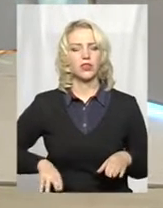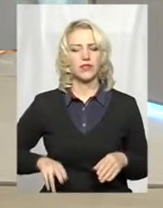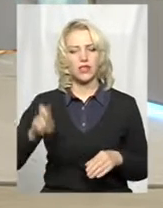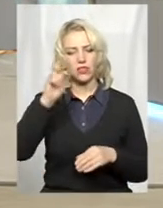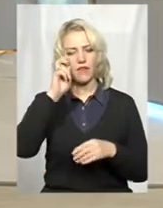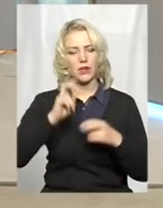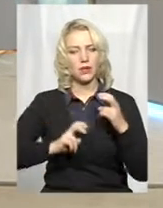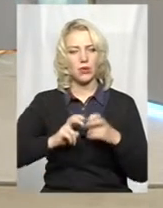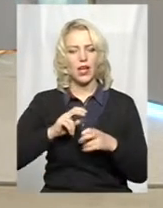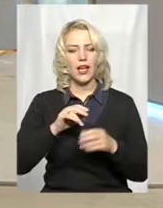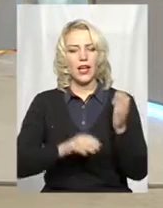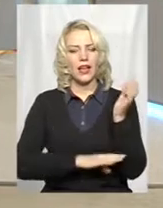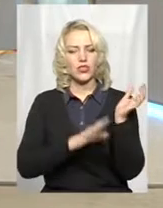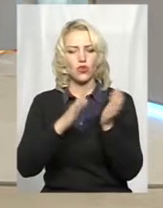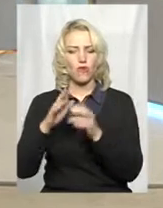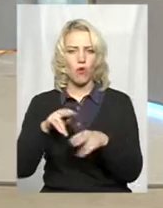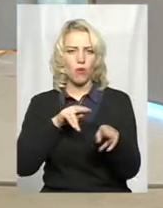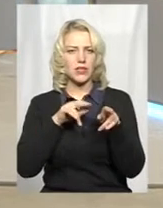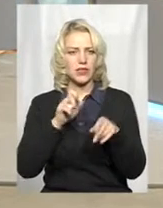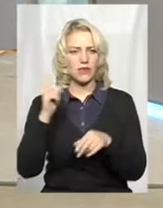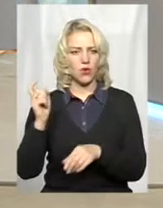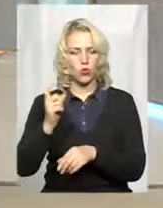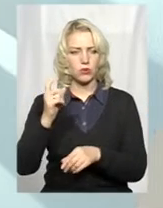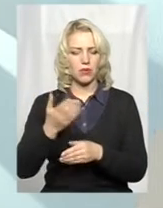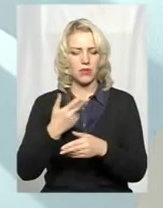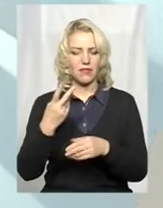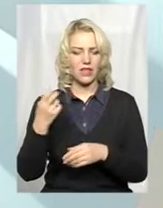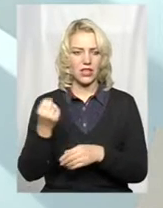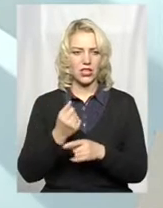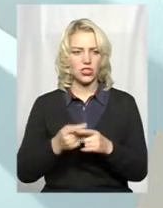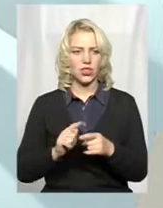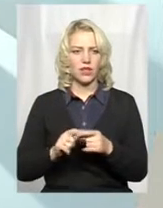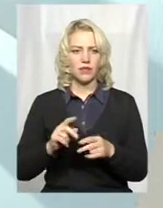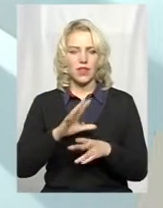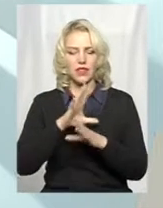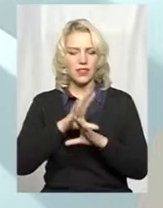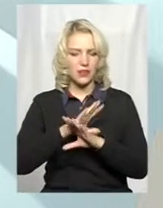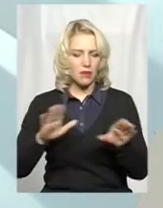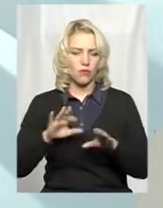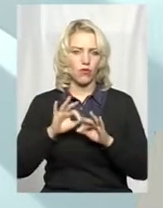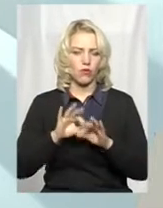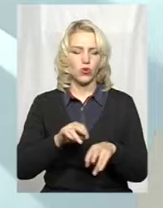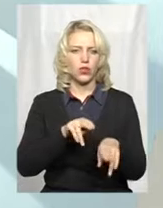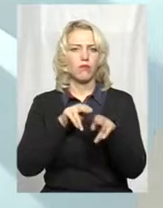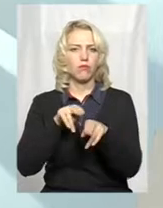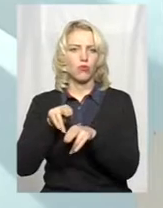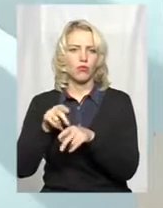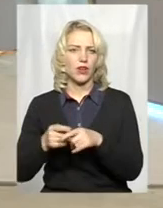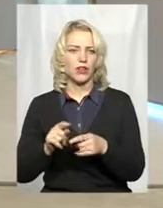підприємств лісового мисливського господарства ми два тижні в лісових угідях державних підприємств взагалі не проводили полювання в зв'язку з